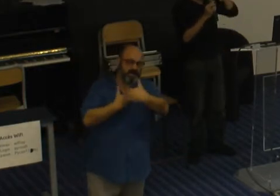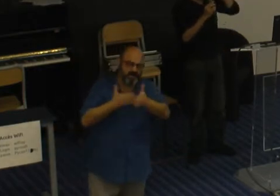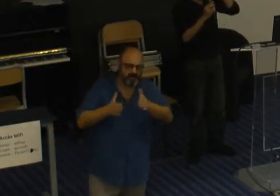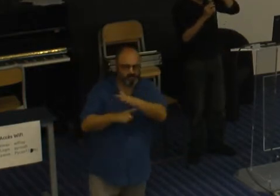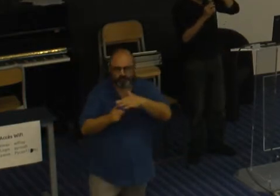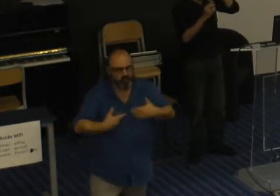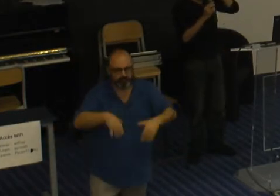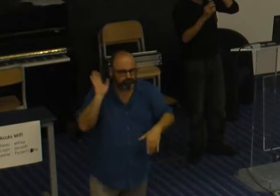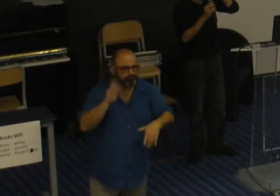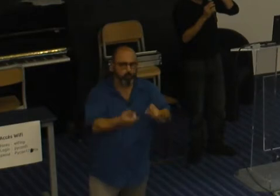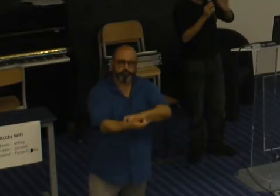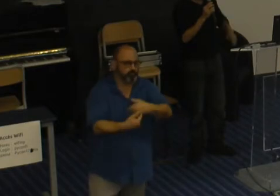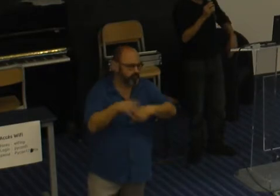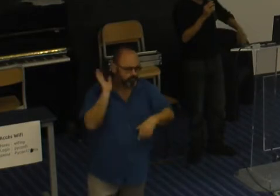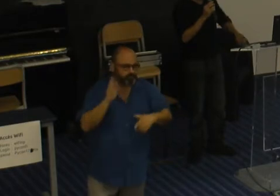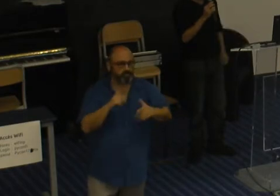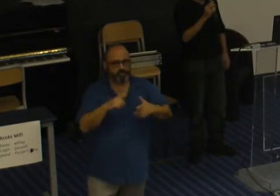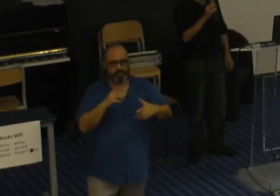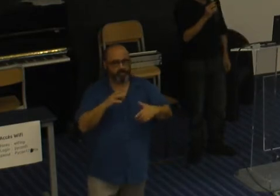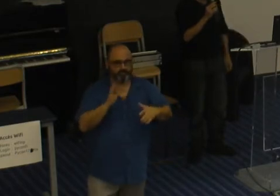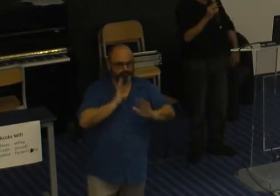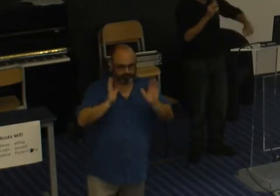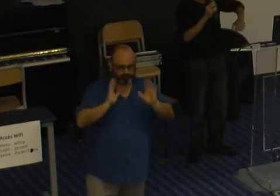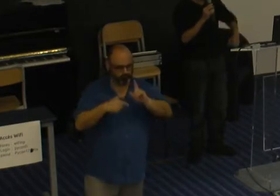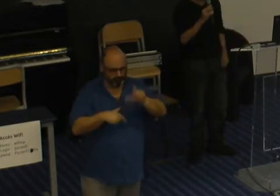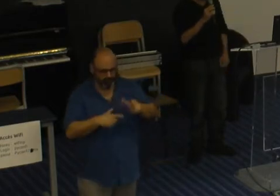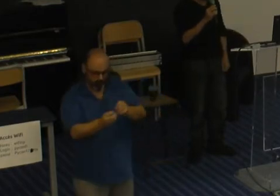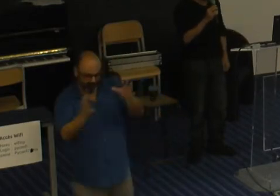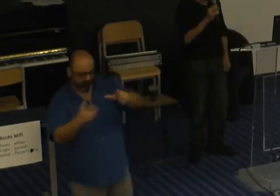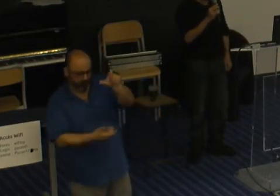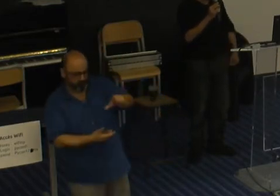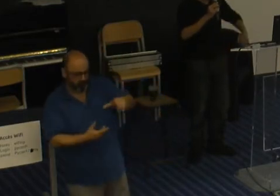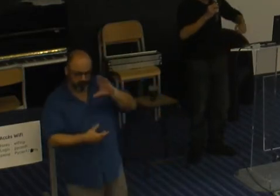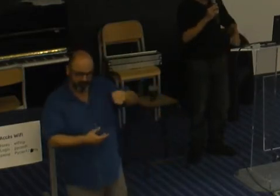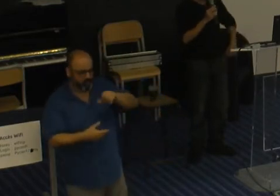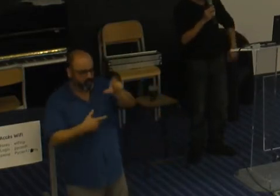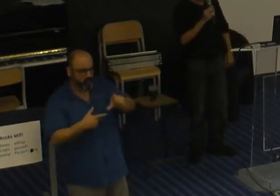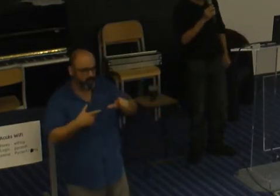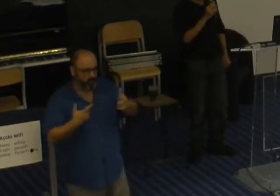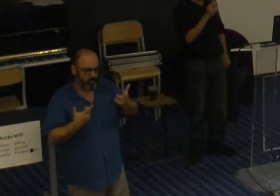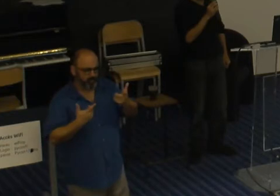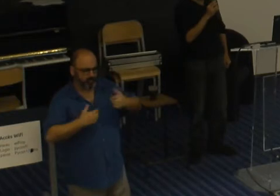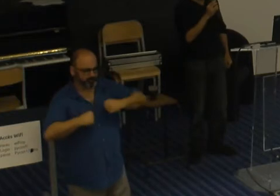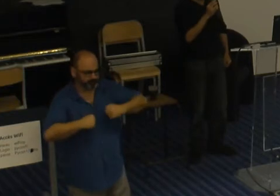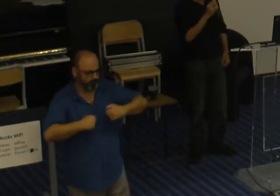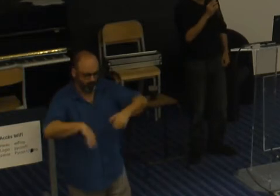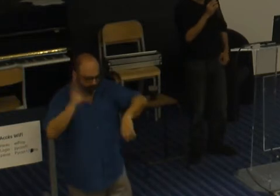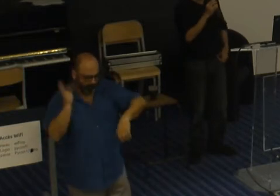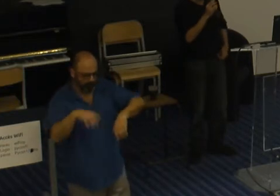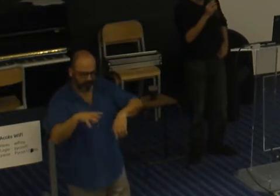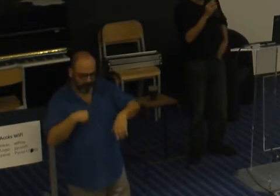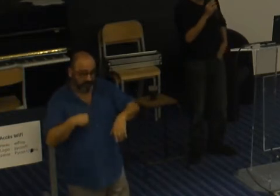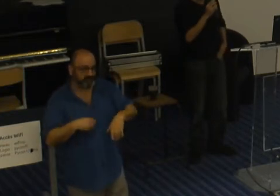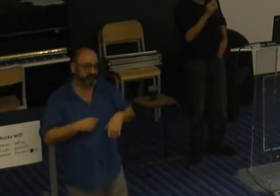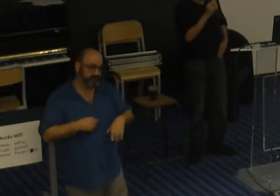On va dire, je puis dire, ouais, mais non, il y a beaucoup de développeurs qui sont un peu enrobés, machin chouette. Oui, c'est parce qu